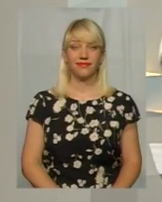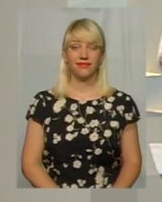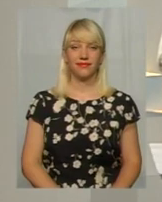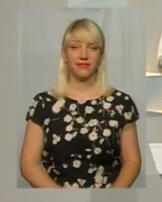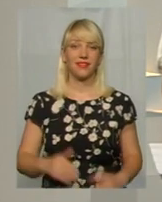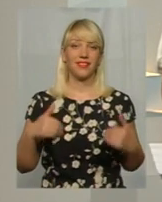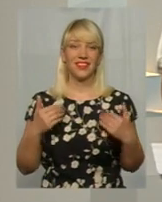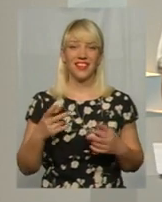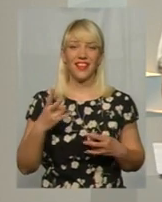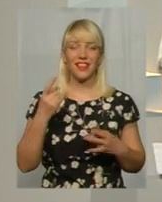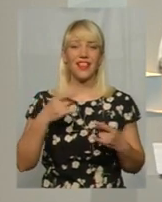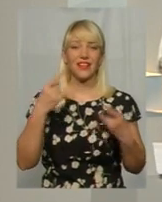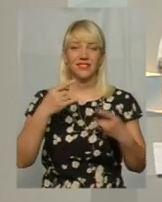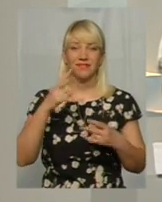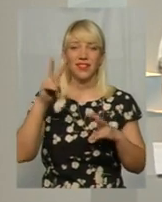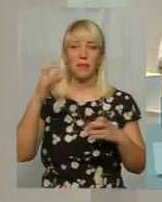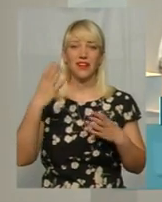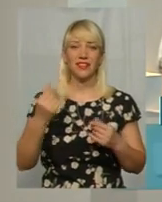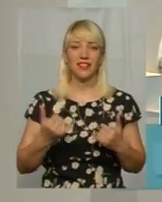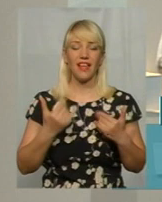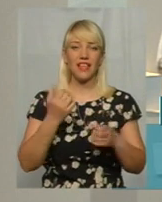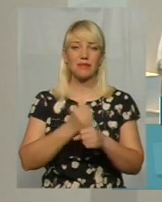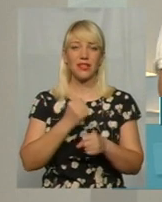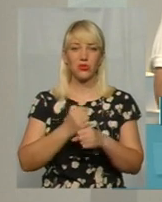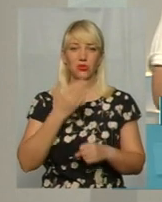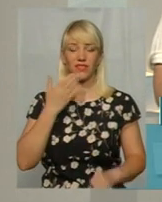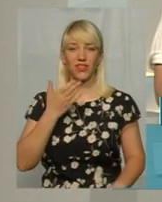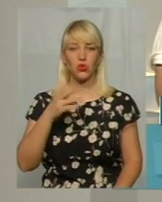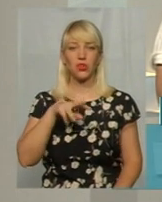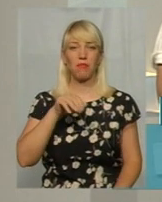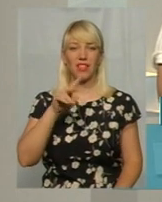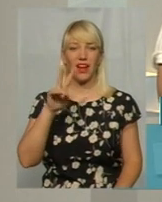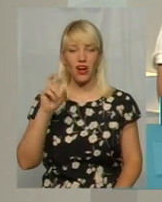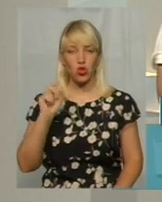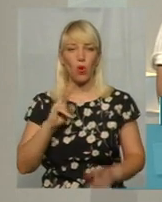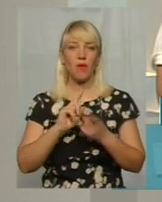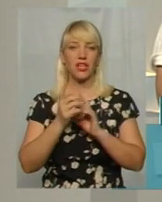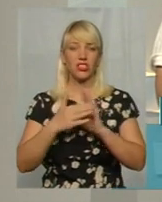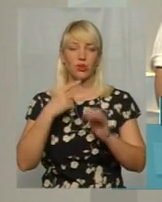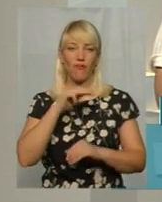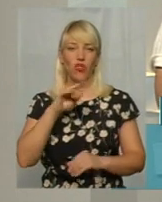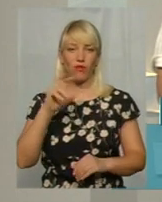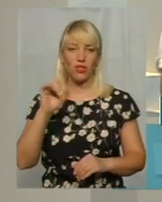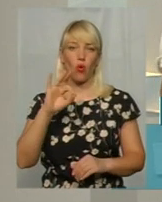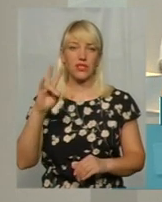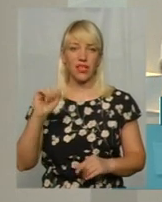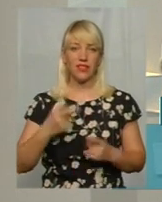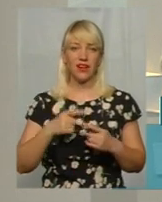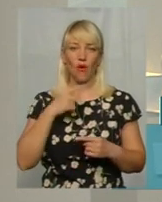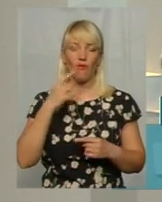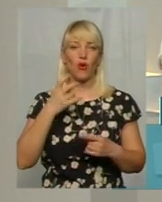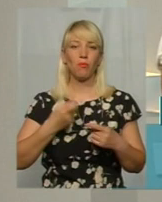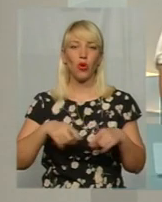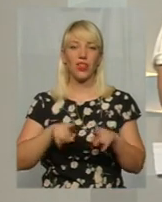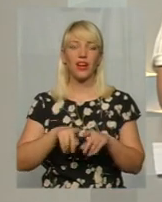Мої вітання на Суспільному. Тема дня. Сьогодні для вас у студії працює ведучий іномітражко, переклад на мову жестів Оксана Фіновська. Говоримо